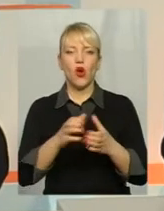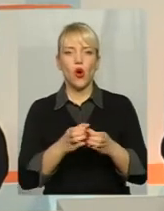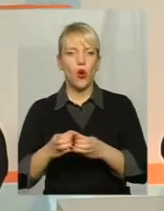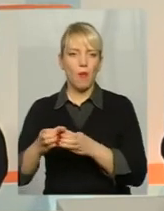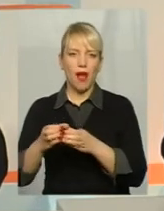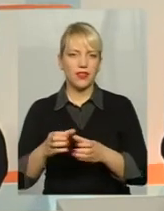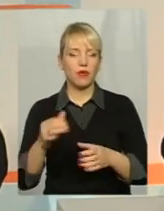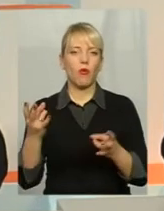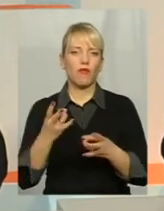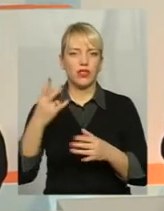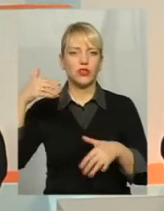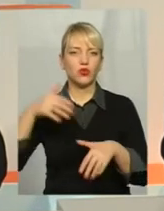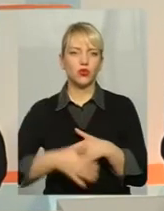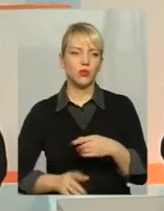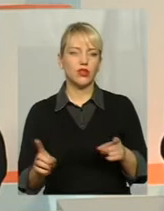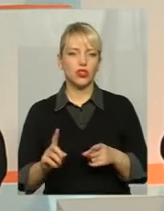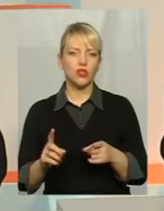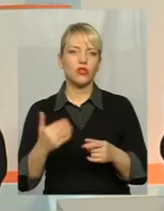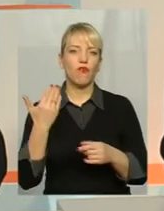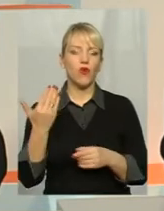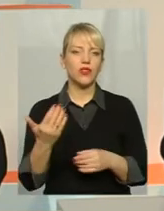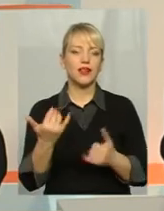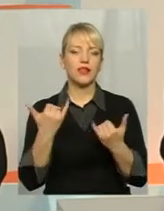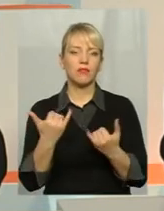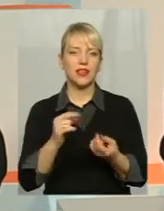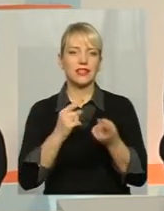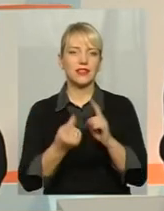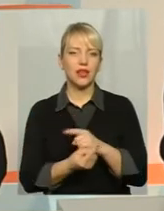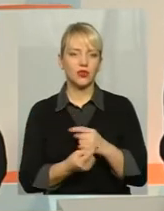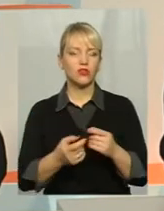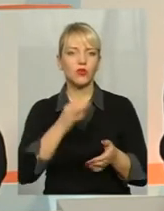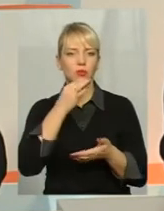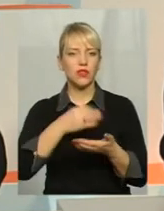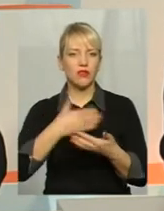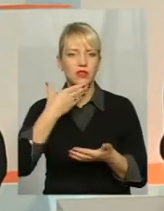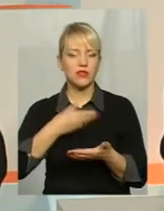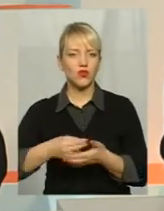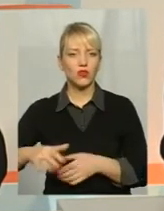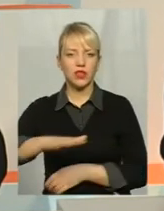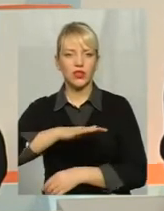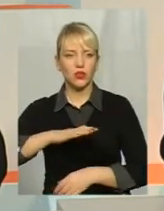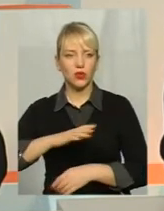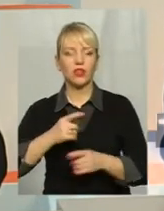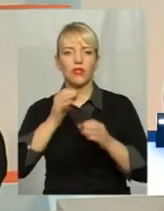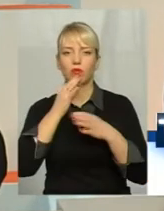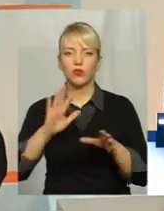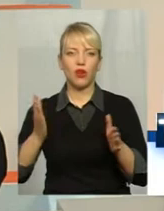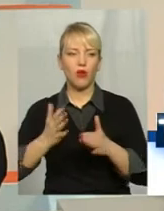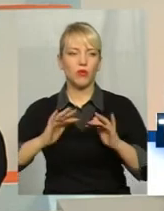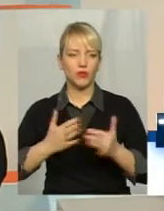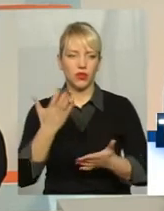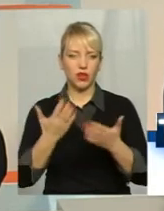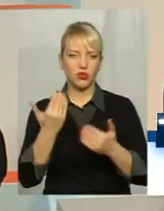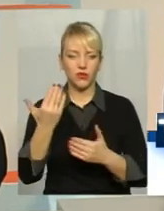що вони стають тепер більш відповідальними за свої території І в будь-якому випадку, якщо вони приймають